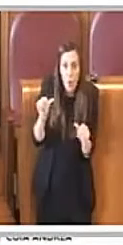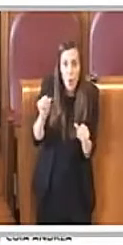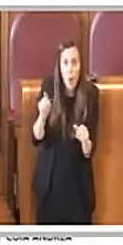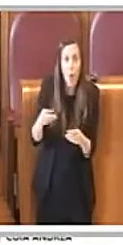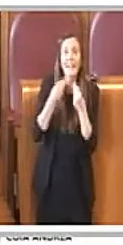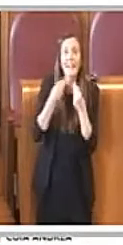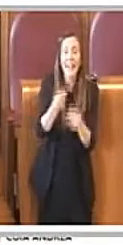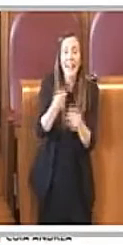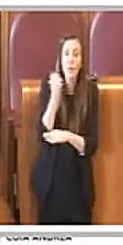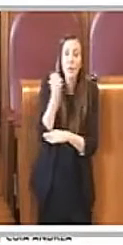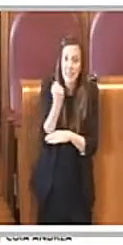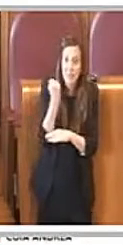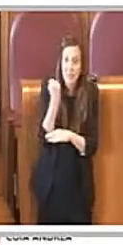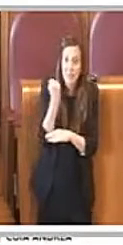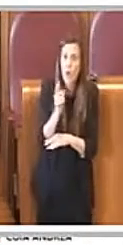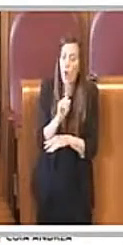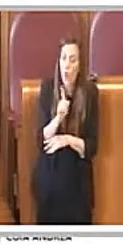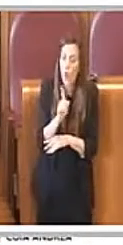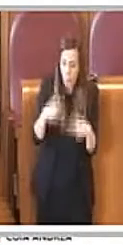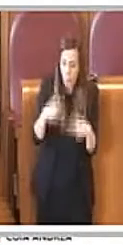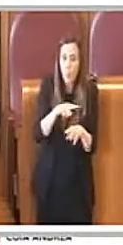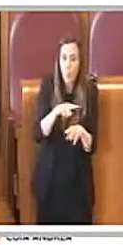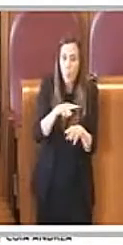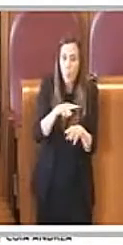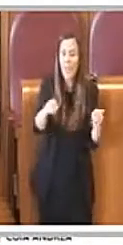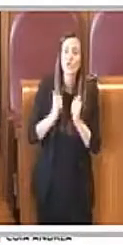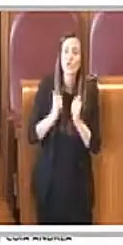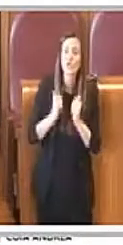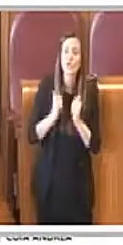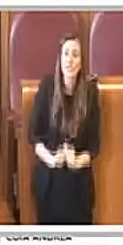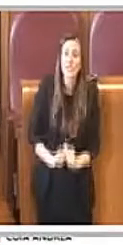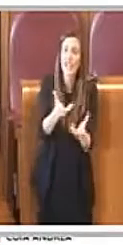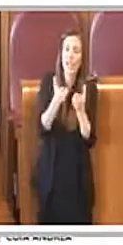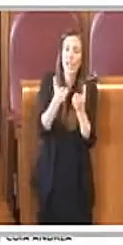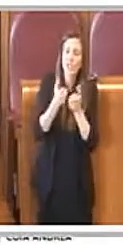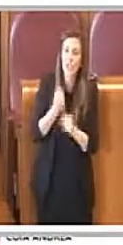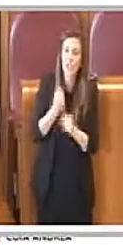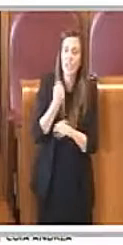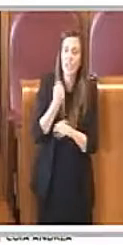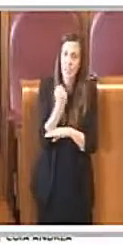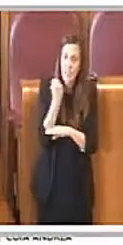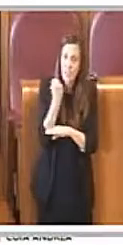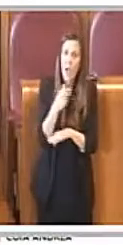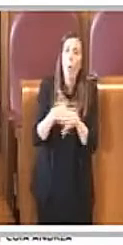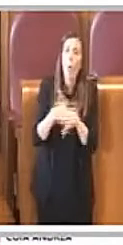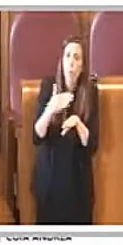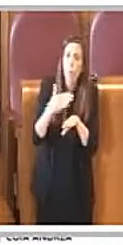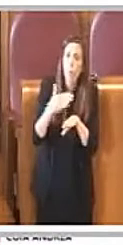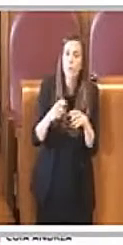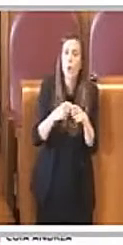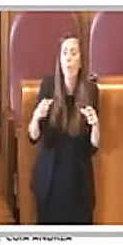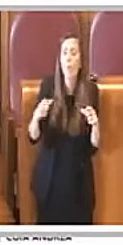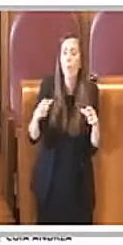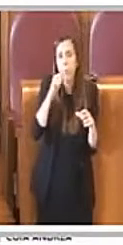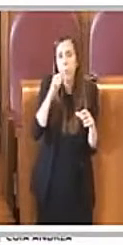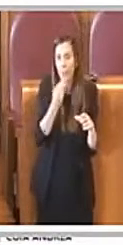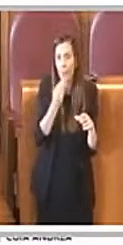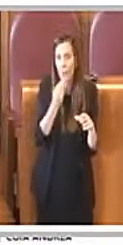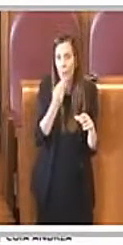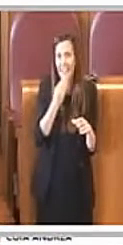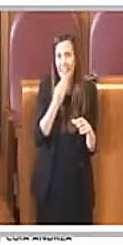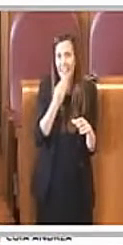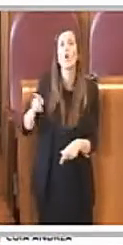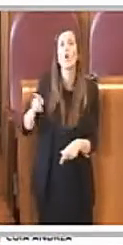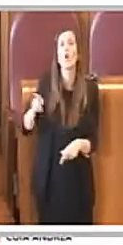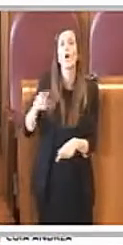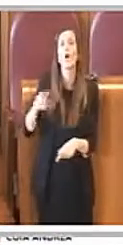il servizio, ma sono anche i cittadini che ricevono il servizio, che fruiscono dei buoni pasto. Ecco, quindi la consigliera Meloni